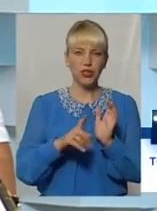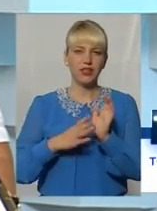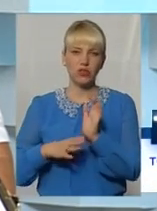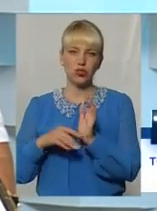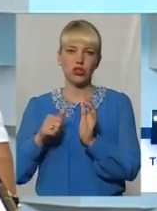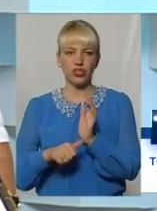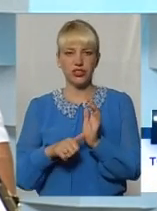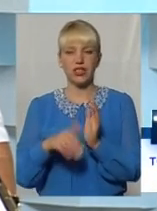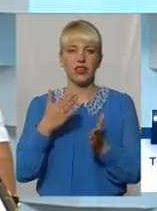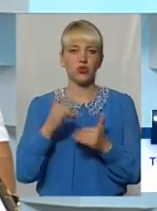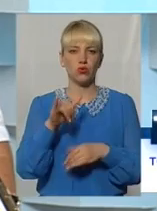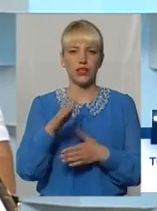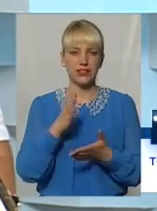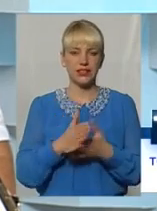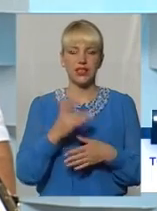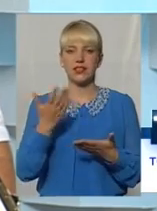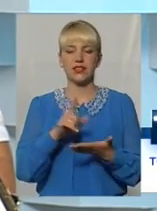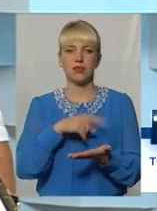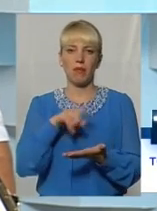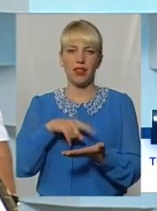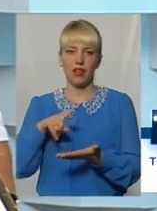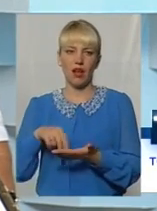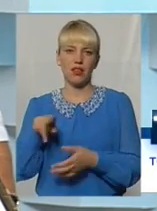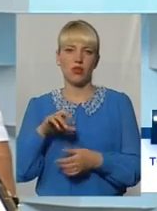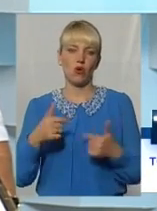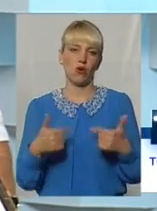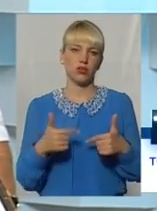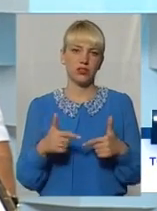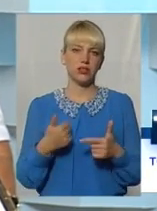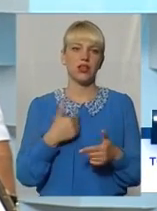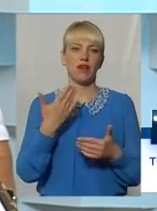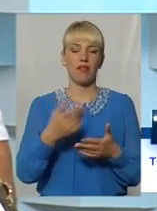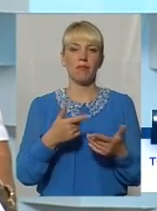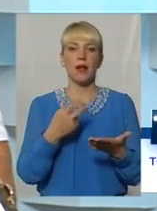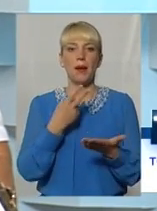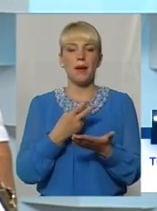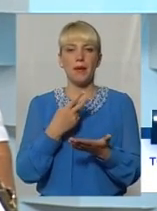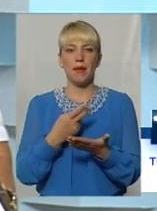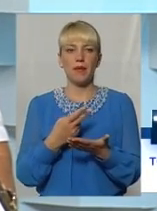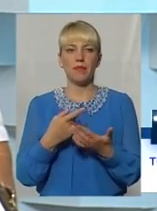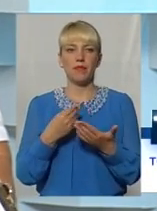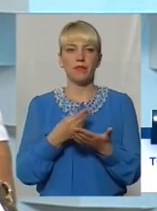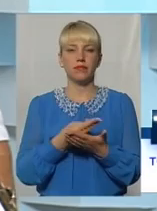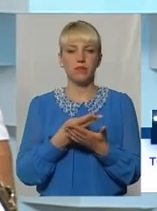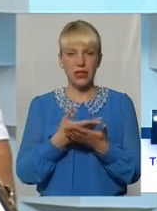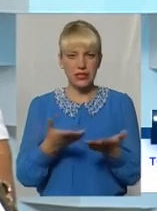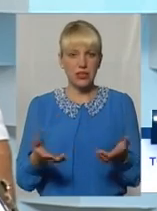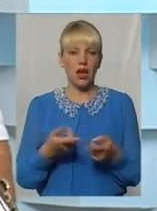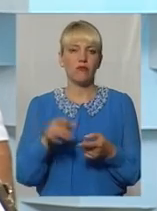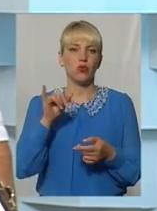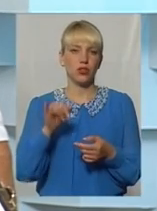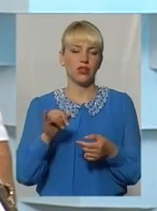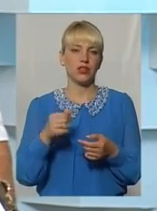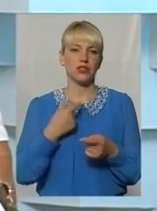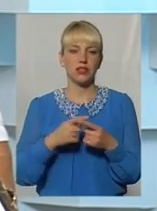Якщо у вас є, шановний глядач, запитання до гостей, я зараз їх представлю, або ж міркування із означеної теми,